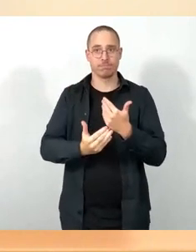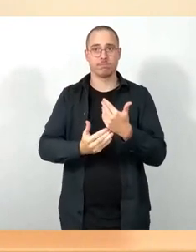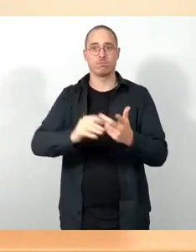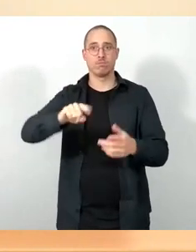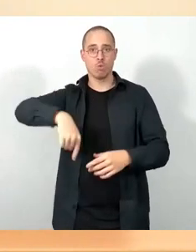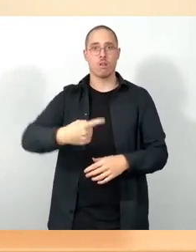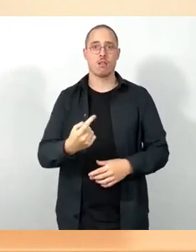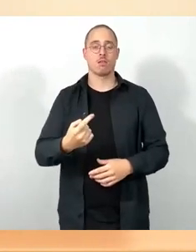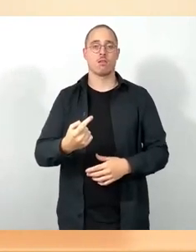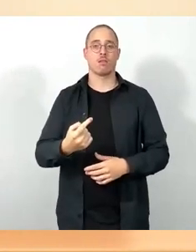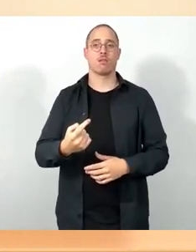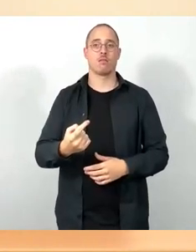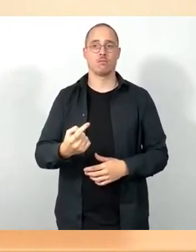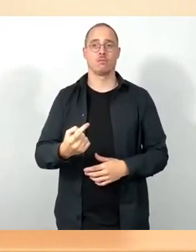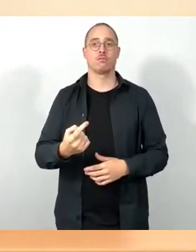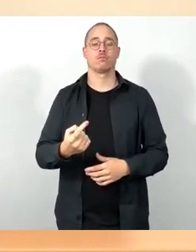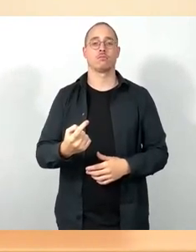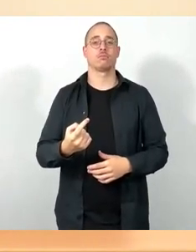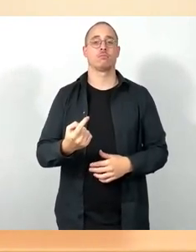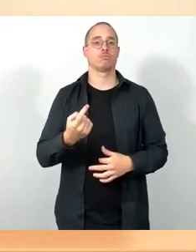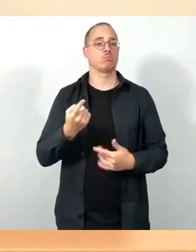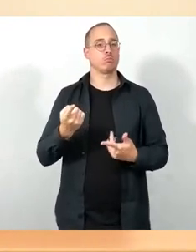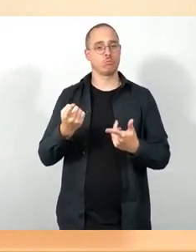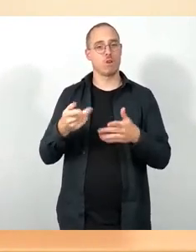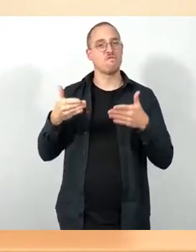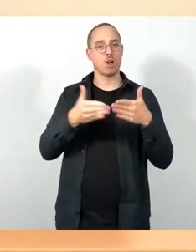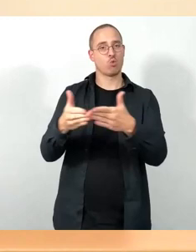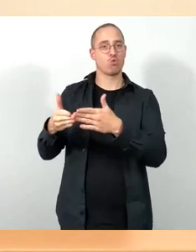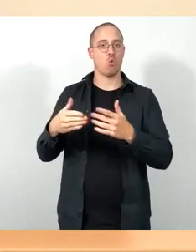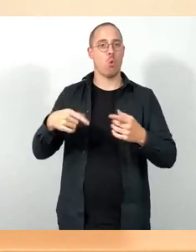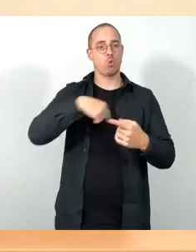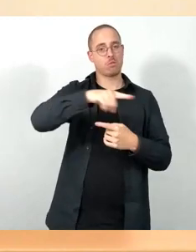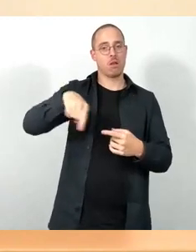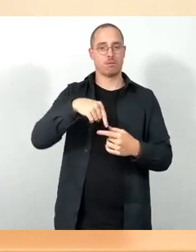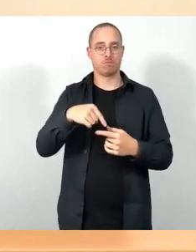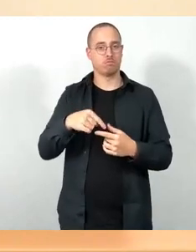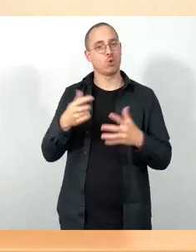treten wir ein in die Fraktionsrunde, Bündnis 90 die Grünen beginnen. Dank.